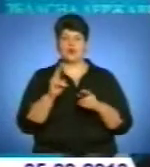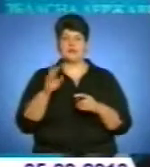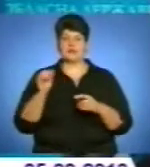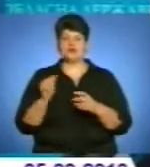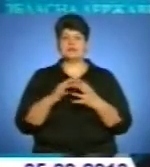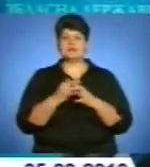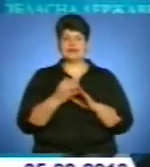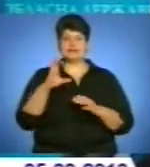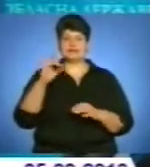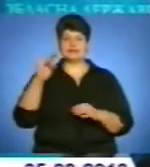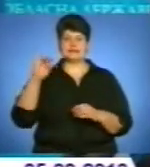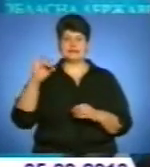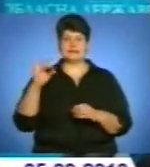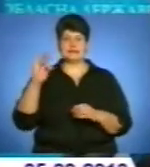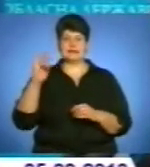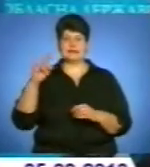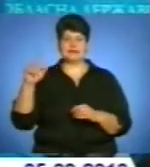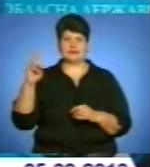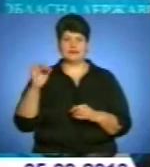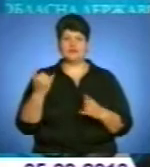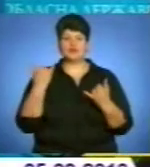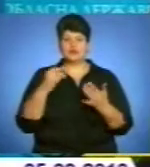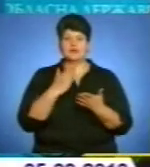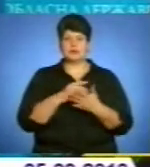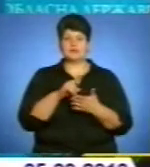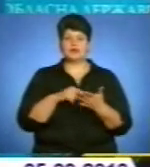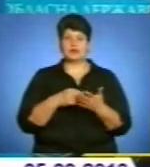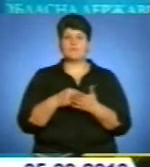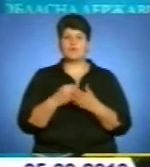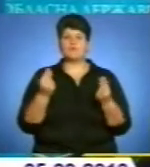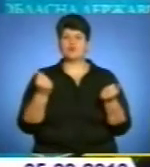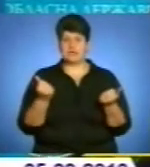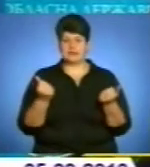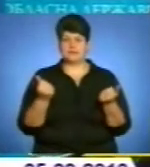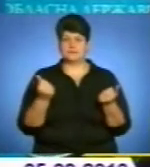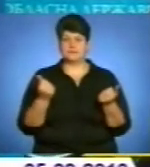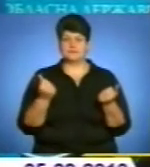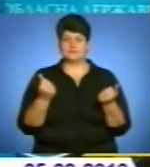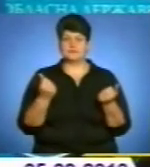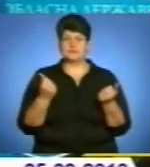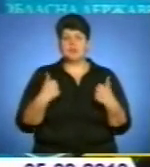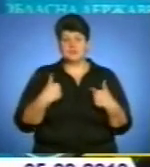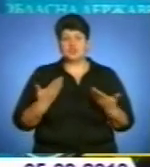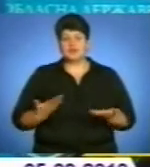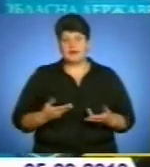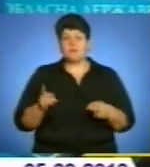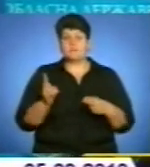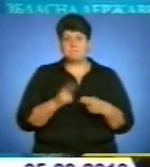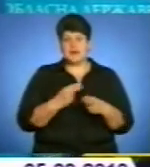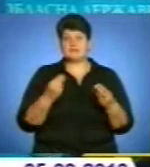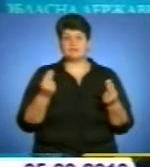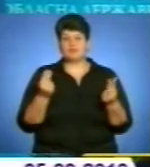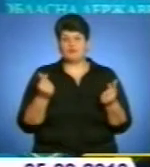Сьогодні стоїть питання про бюджет. Звичайно, ми живемо без бюджета,